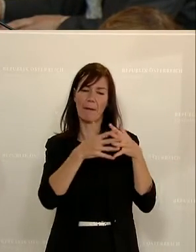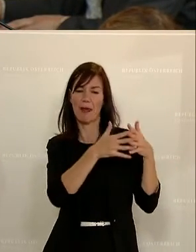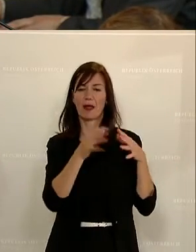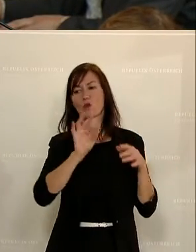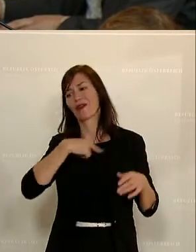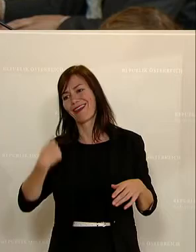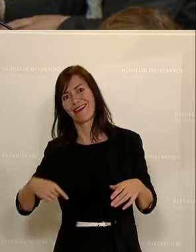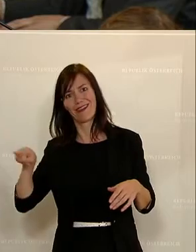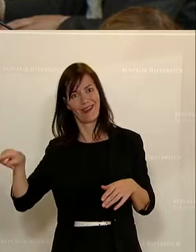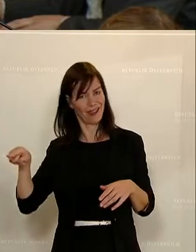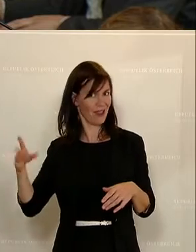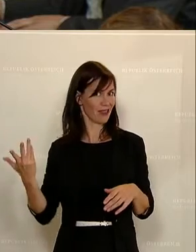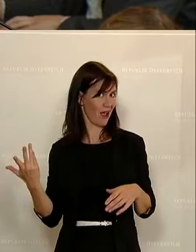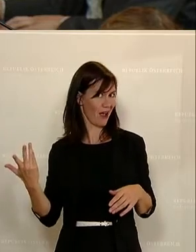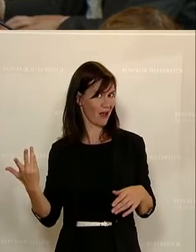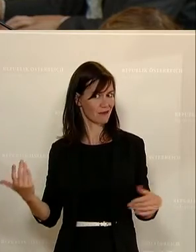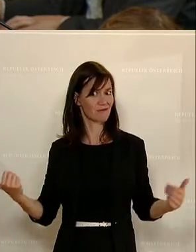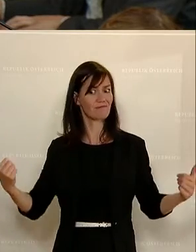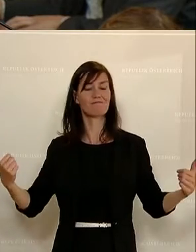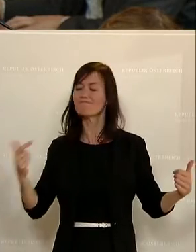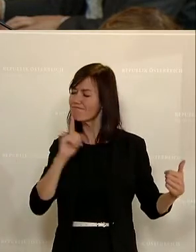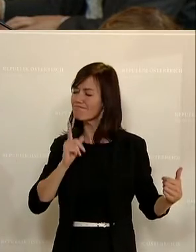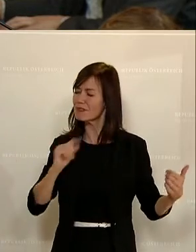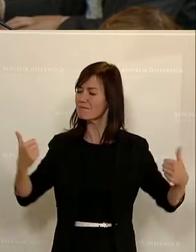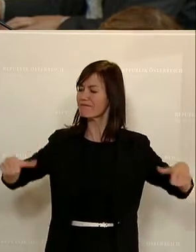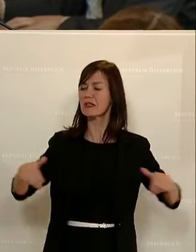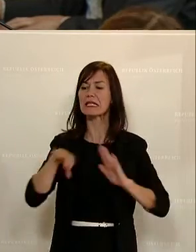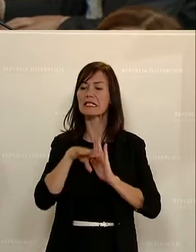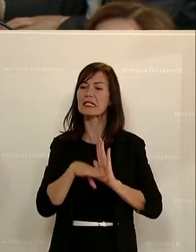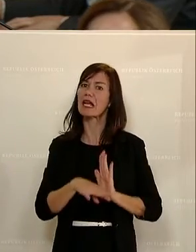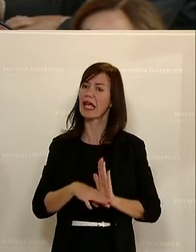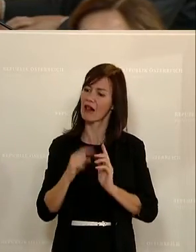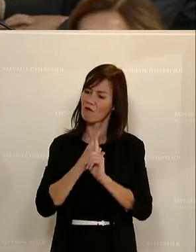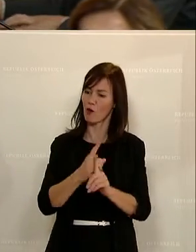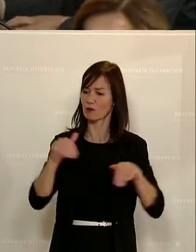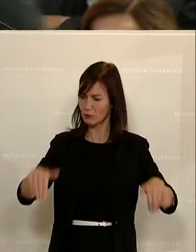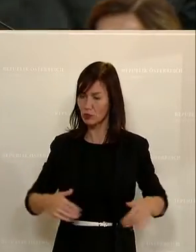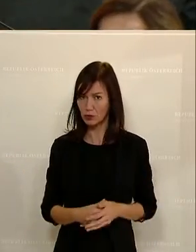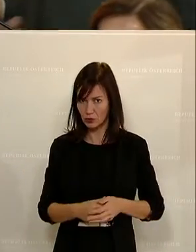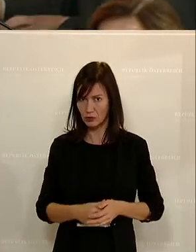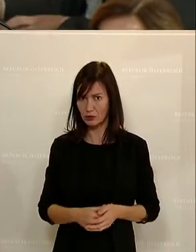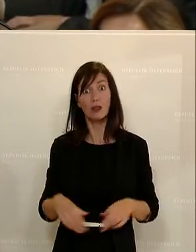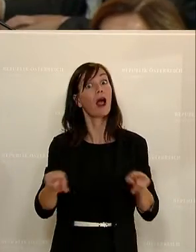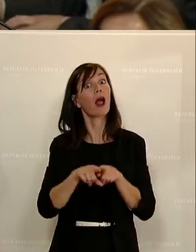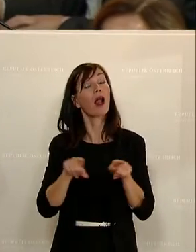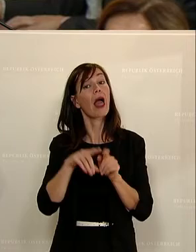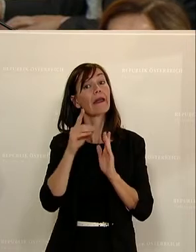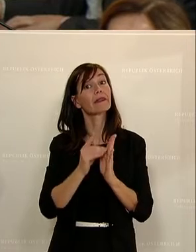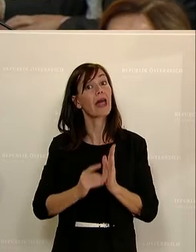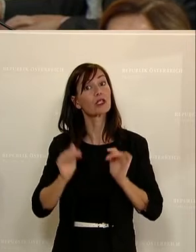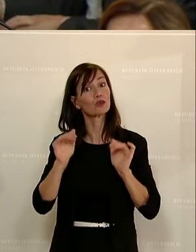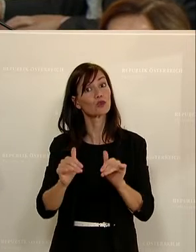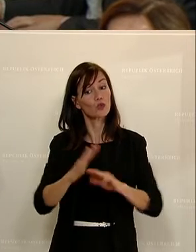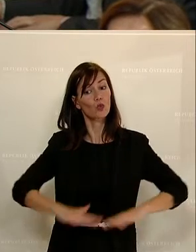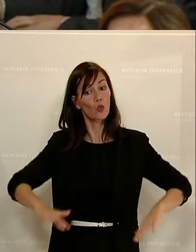aus China kommen, in ein Regelwerk zu zwingen. Und das funktioniert, wie wir es bereits bei der Datenschutz-Grundverordnung gesehen haben. Von